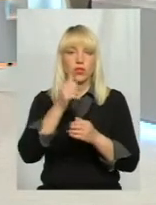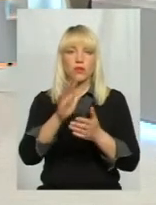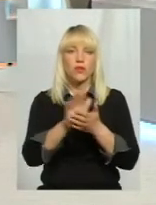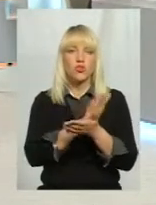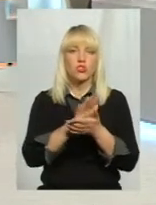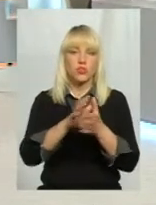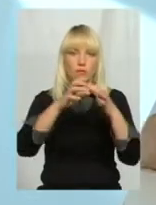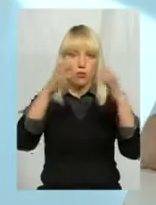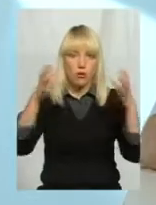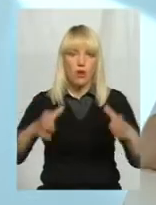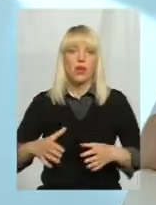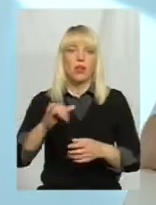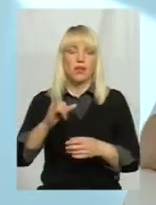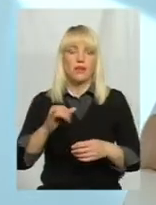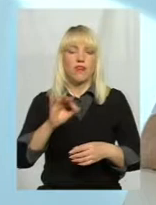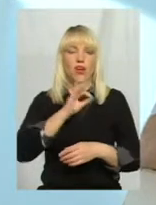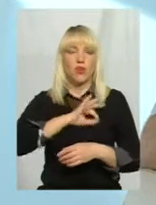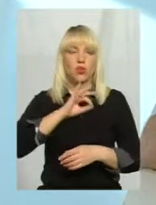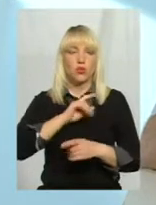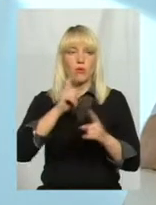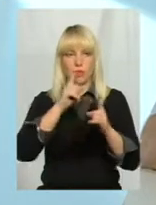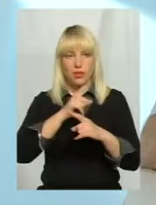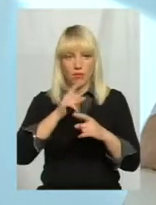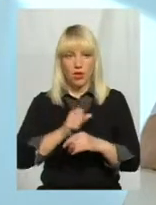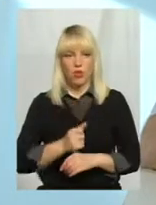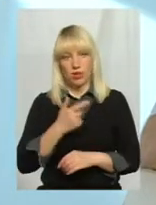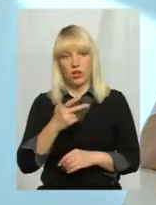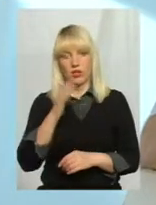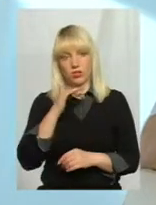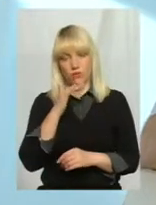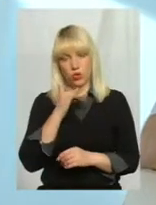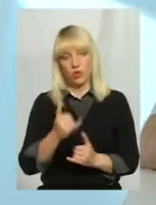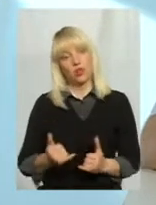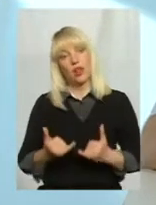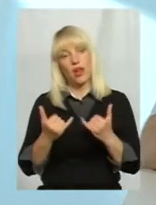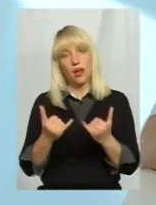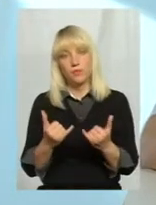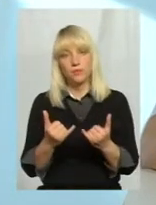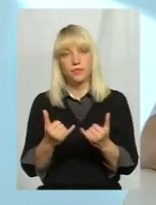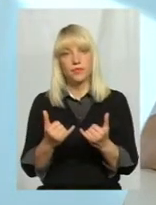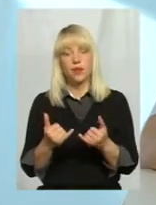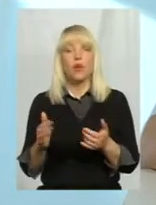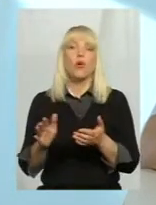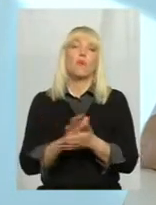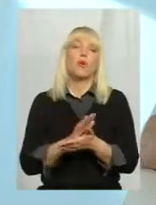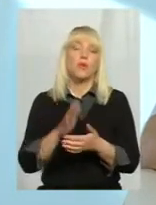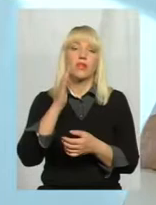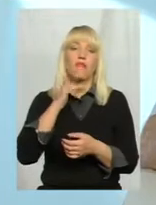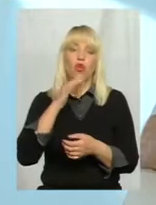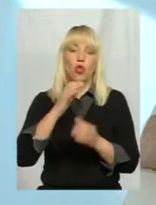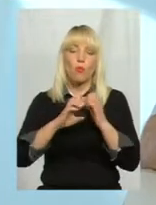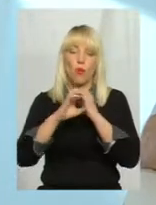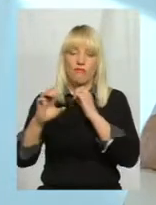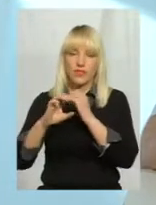ми для цього використовуємо мінімальну кількість води. Для промивки водопровідних мереж